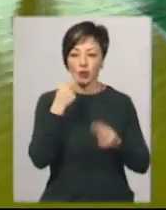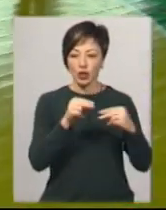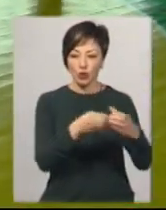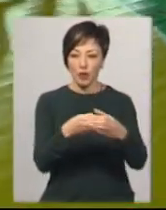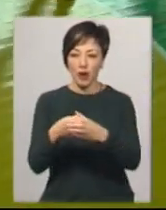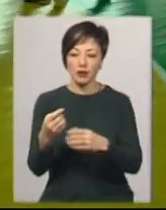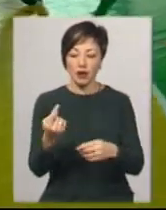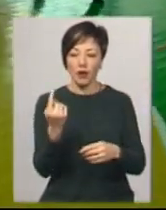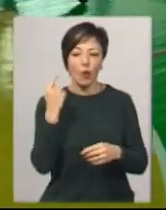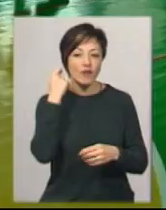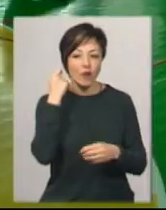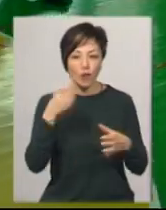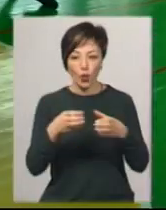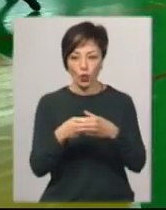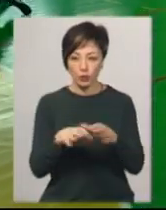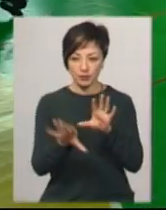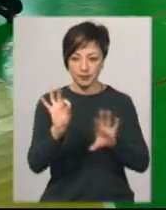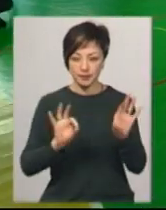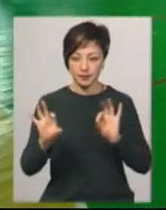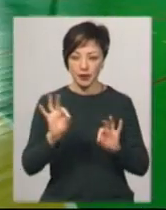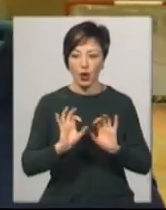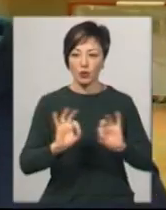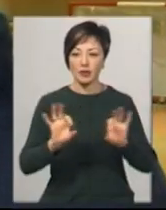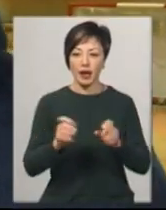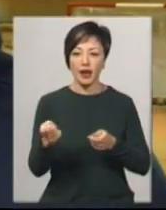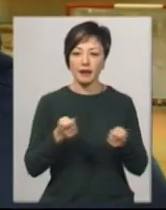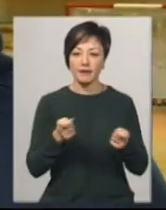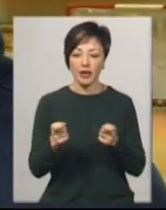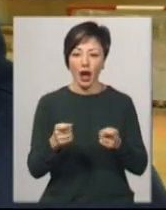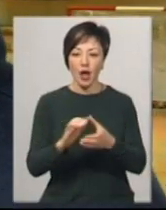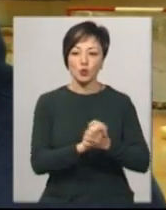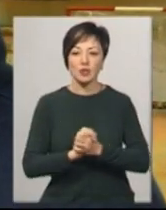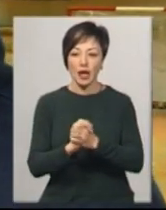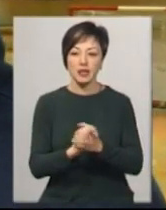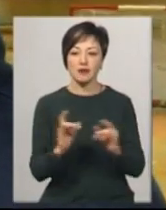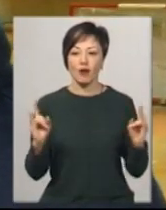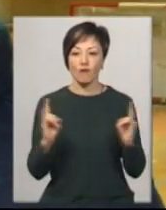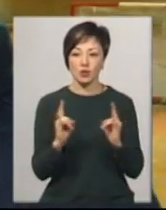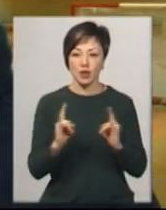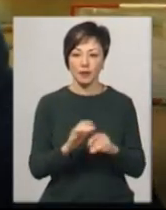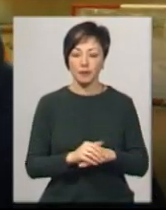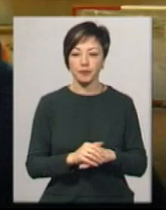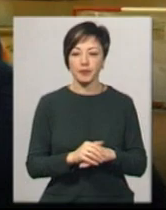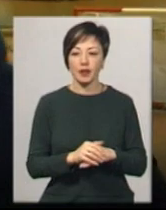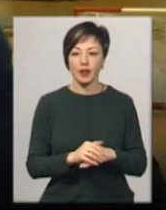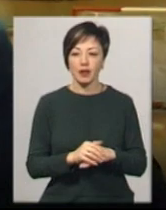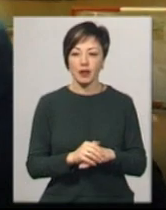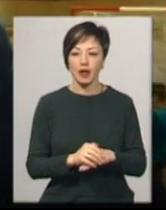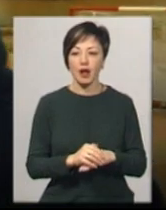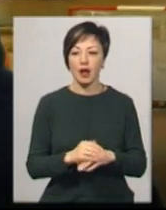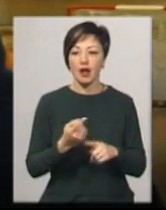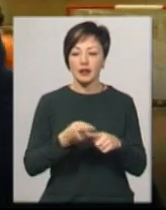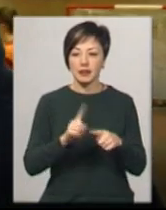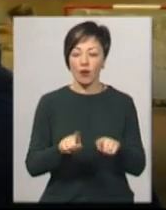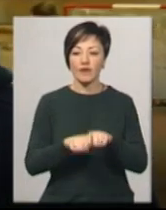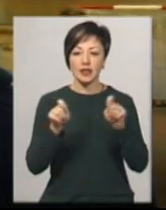однієї вікової групи. Розповідаль керівник Хмельницької асоціації мініфутболу і футзалу Артем Глас. Відбувся один із титур преміум ліги з футзалу,